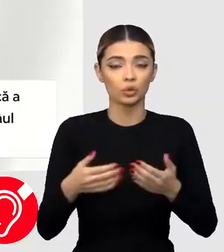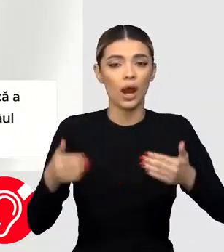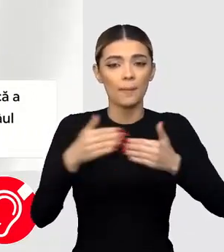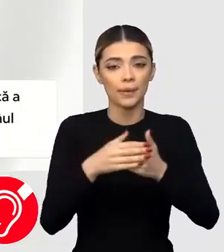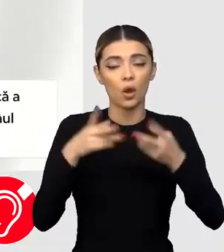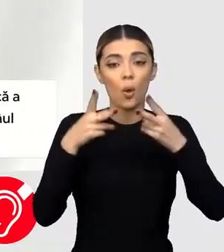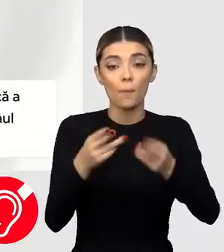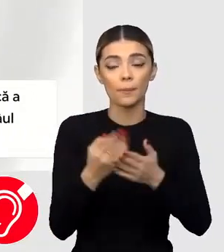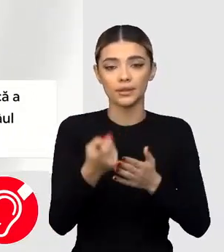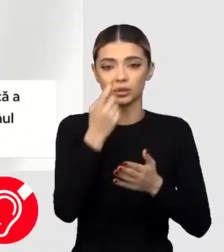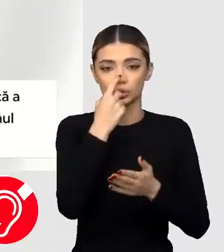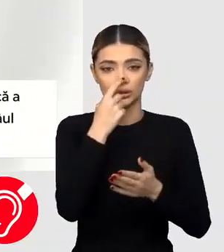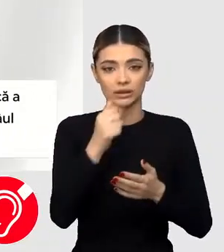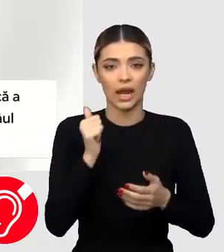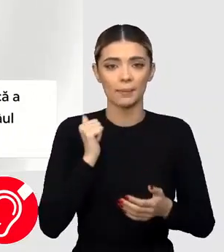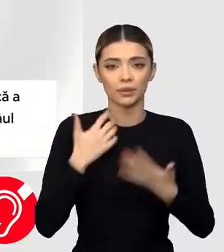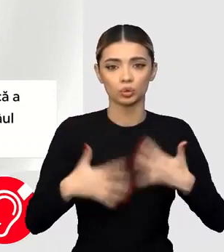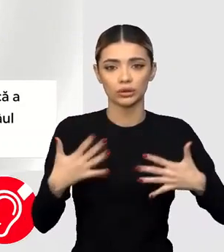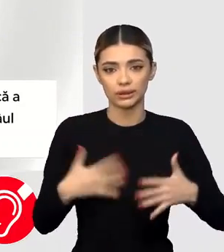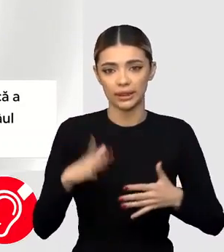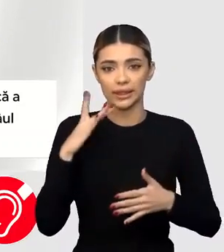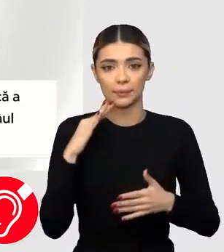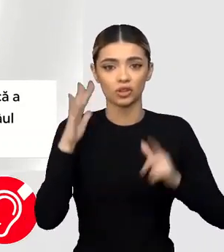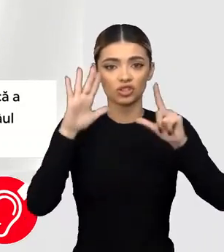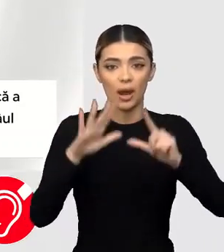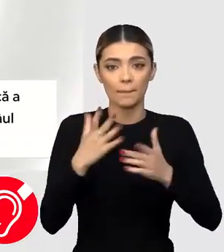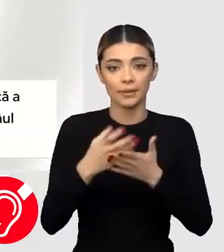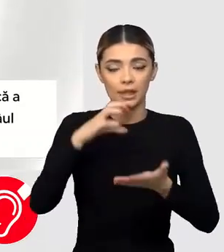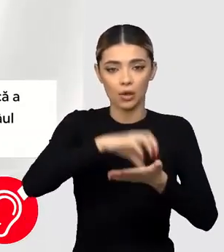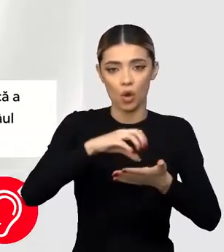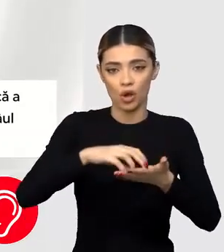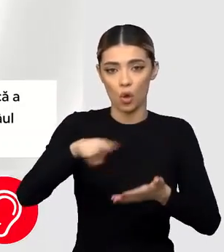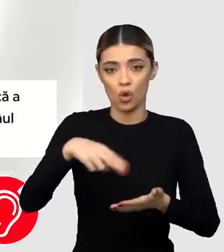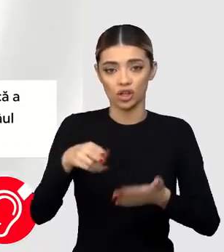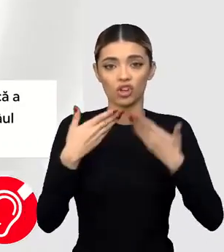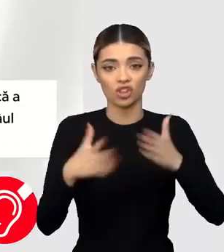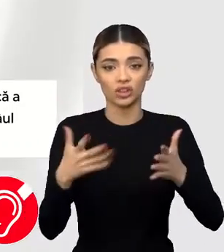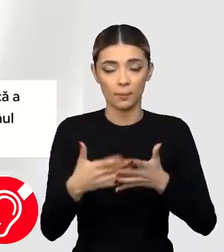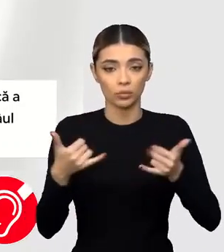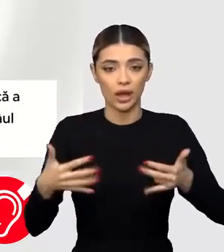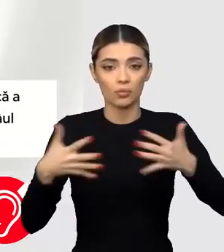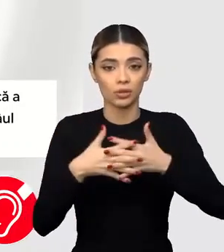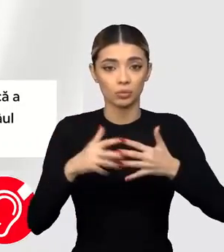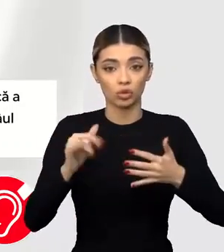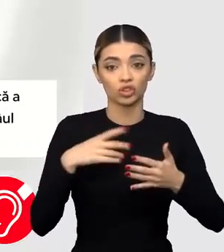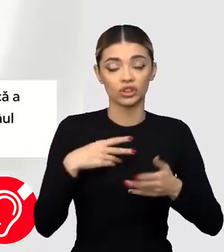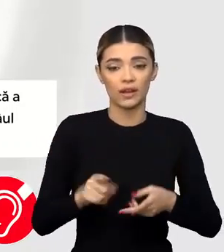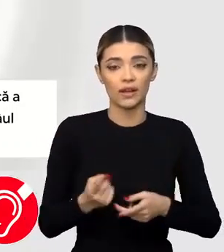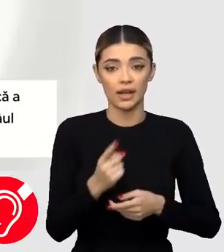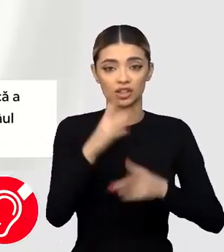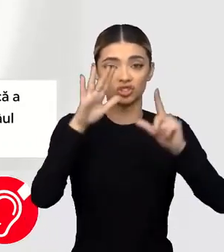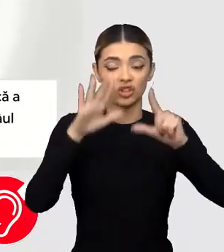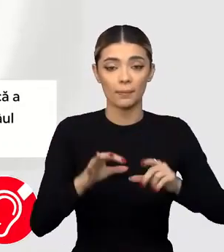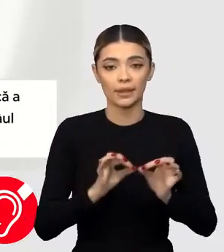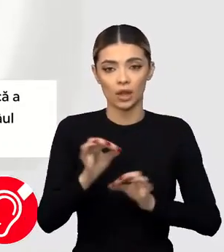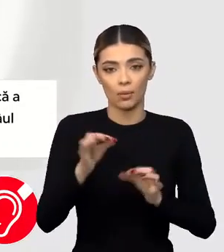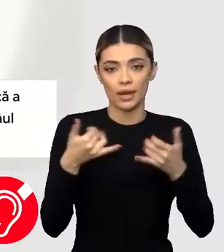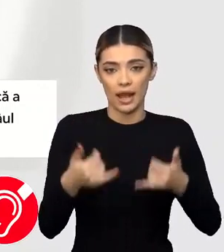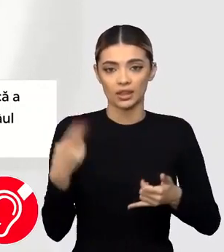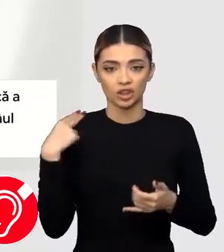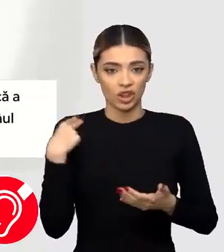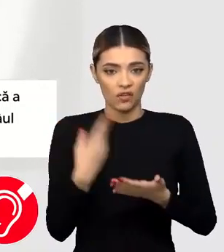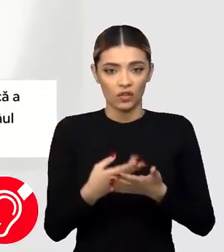pentru a opri ofensiva Rusiei. Armata ucraineană a eliberat șapte localități de la începerea contraofensivei și a înăintat peste șapte kilometri.